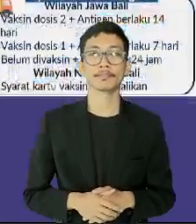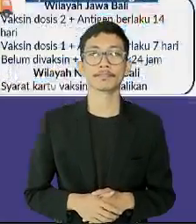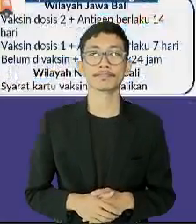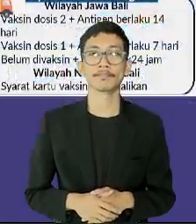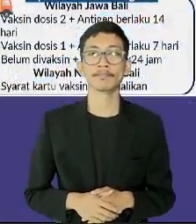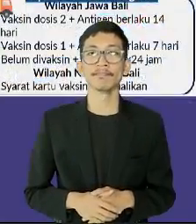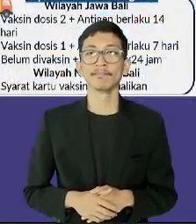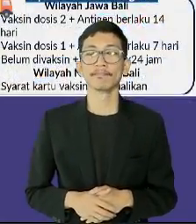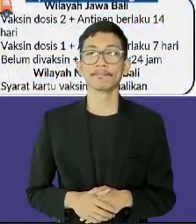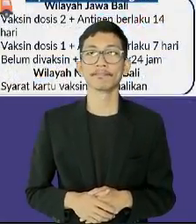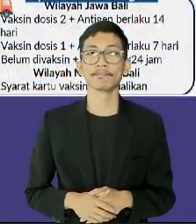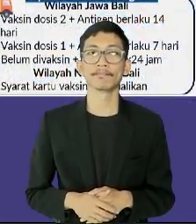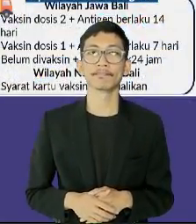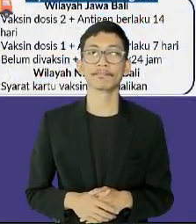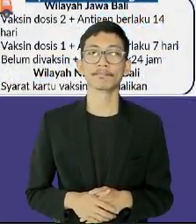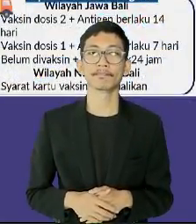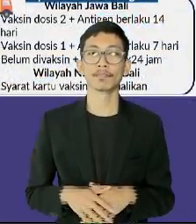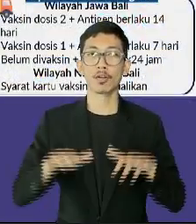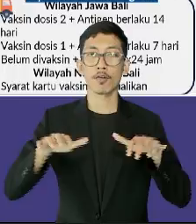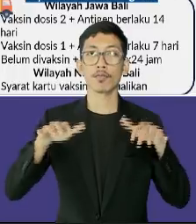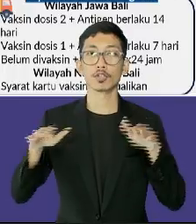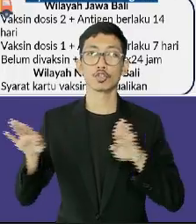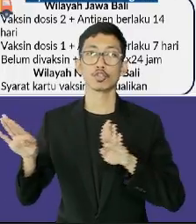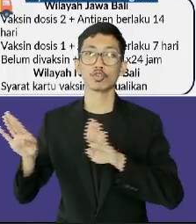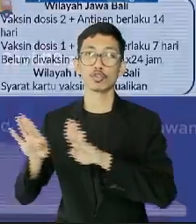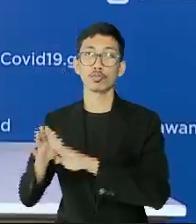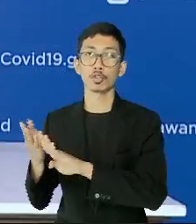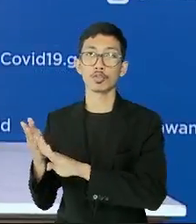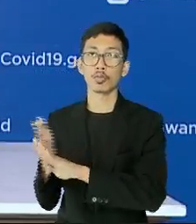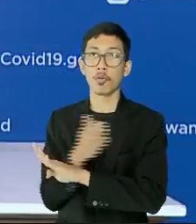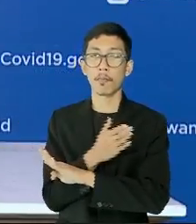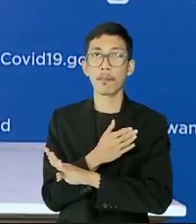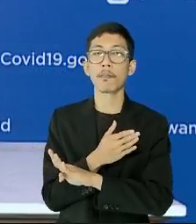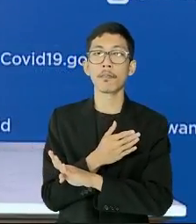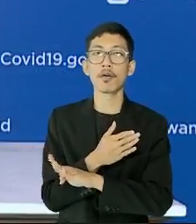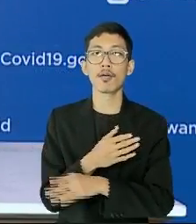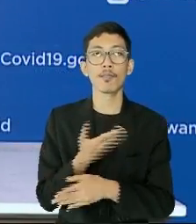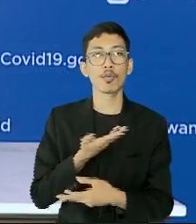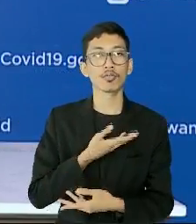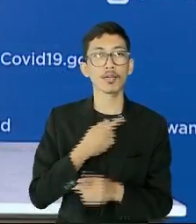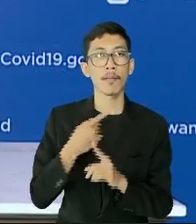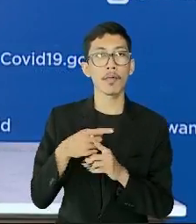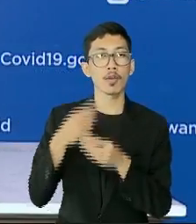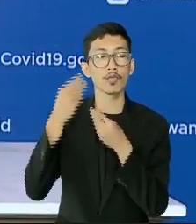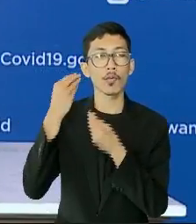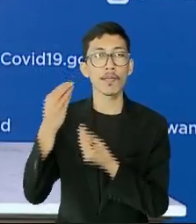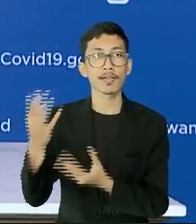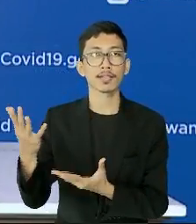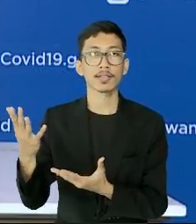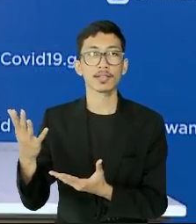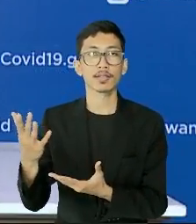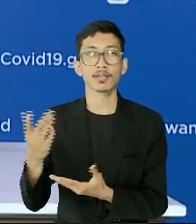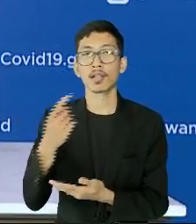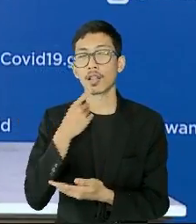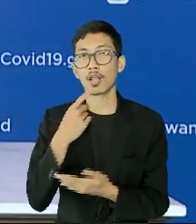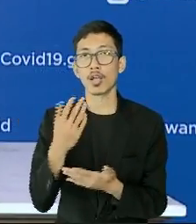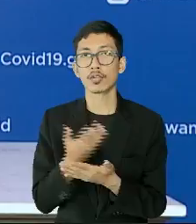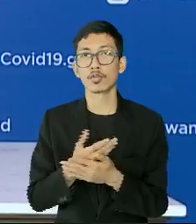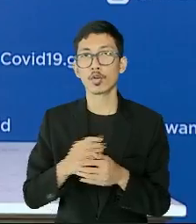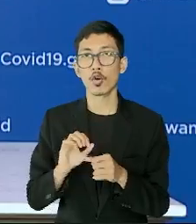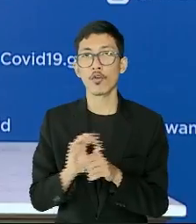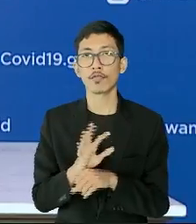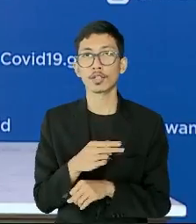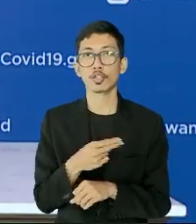Sebelum menutup konferensi pers hari ini berikut adalah beberapa informasi tambahan terkait COVID-19 di